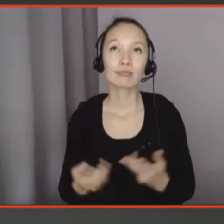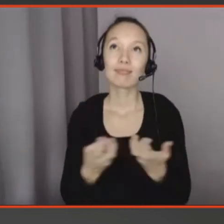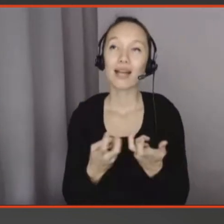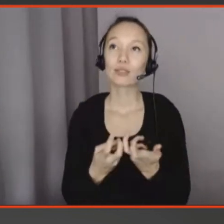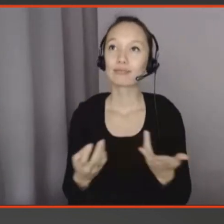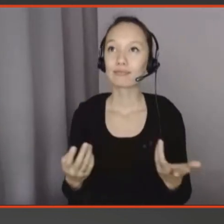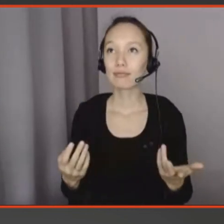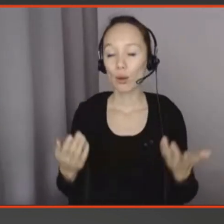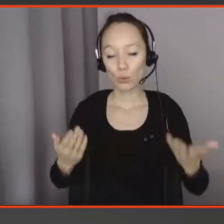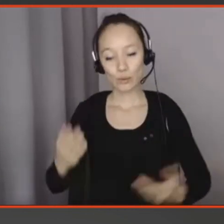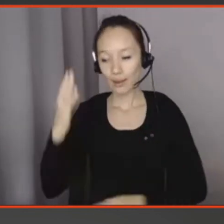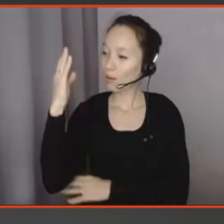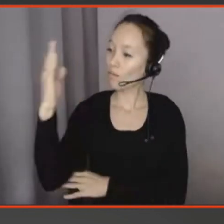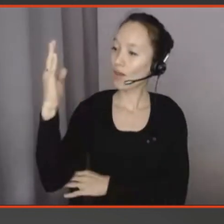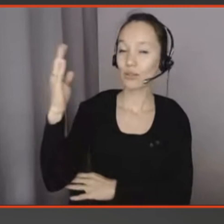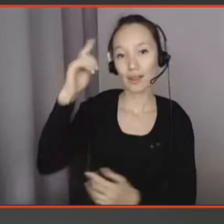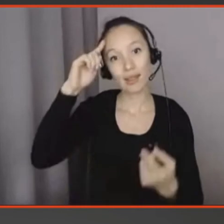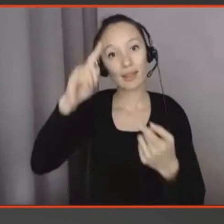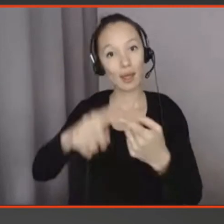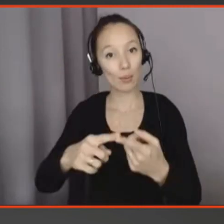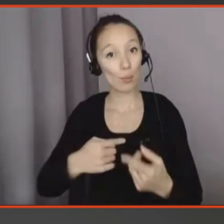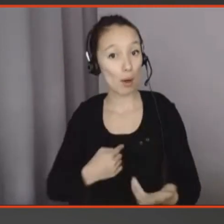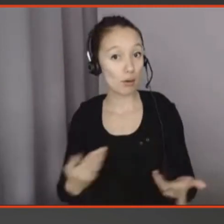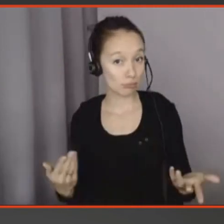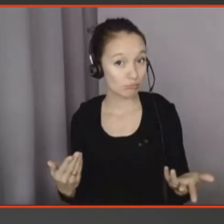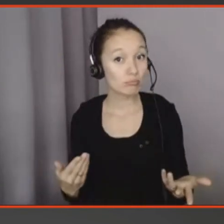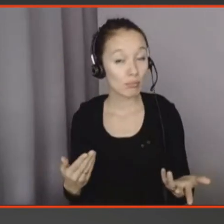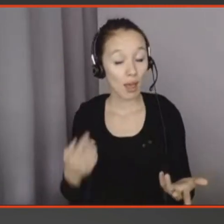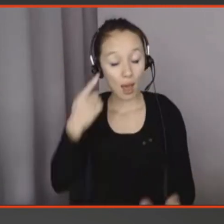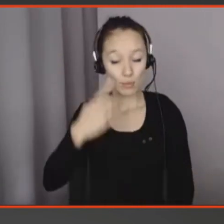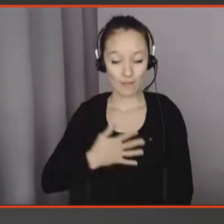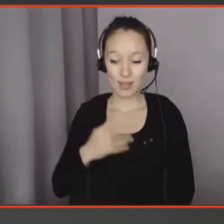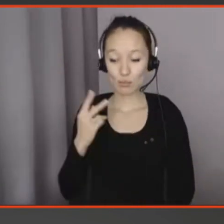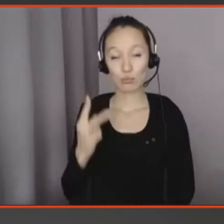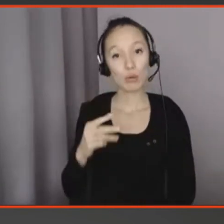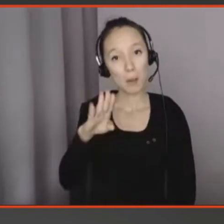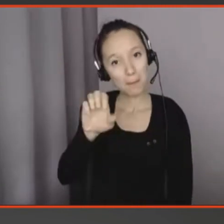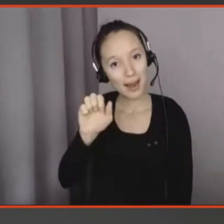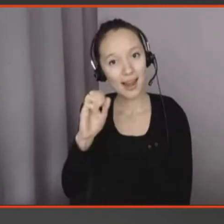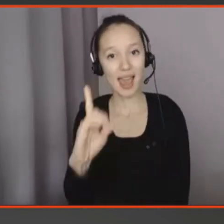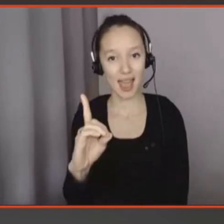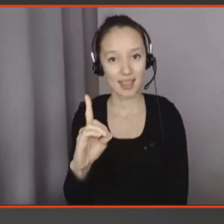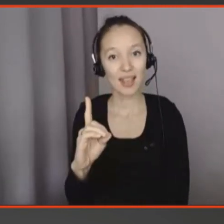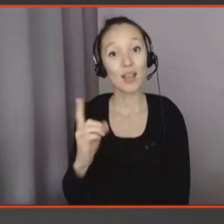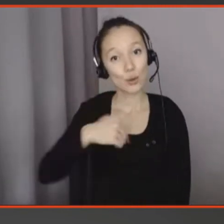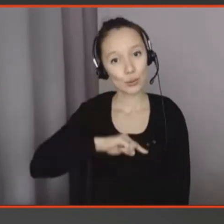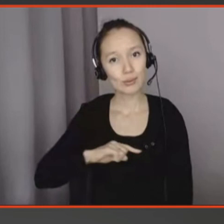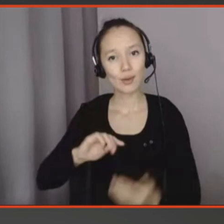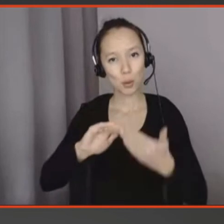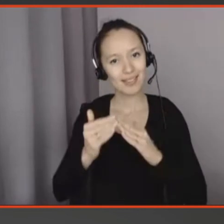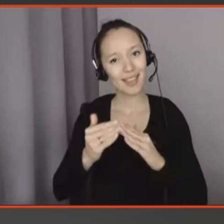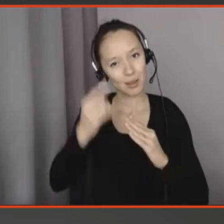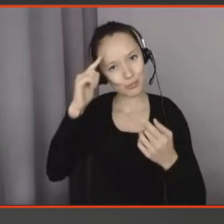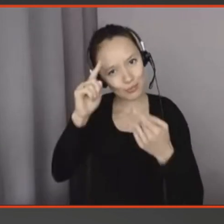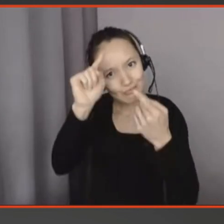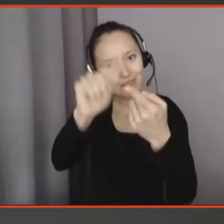conférence, moi j'ai espoir que le blend de nos compétences soutienne une tech for good, une tech qui a du sens pour